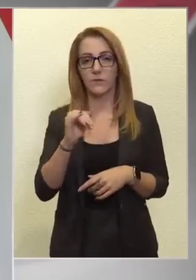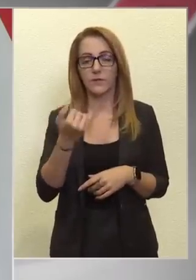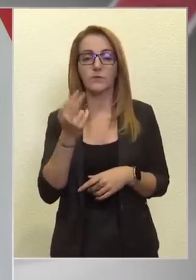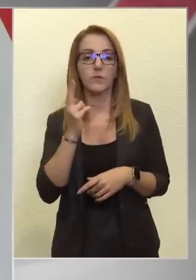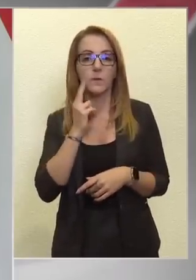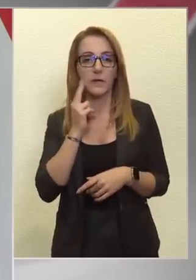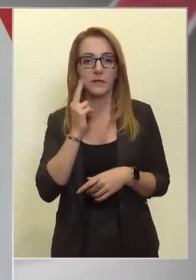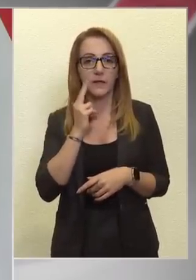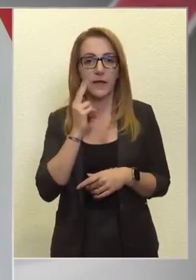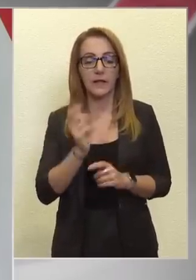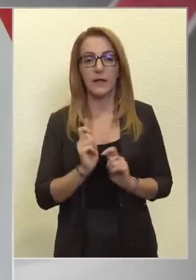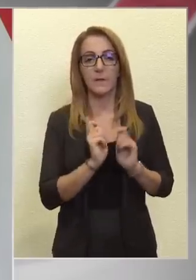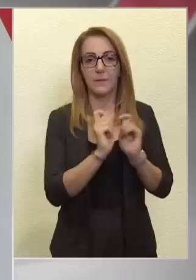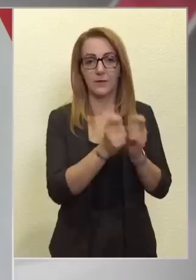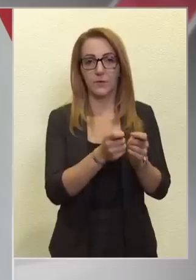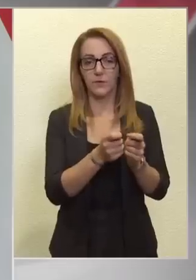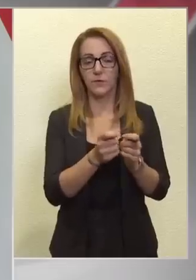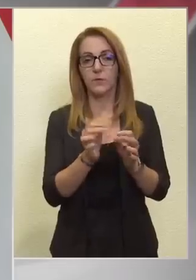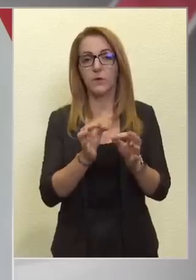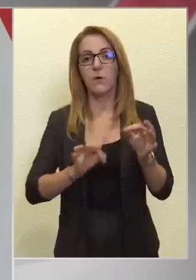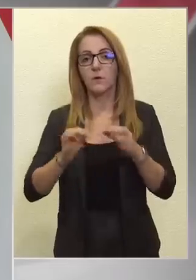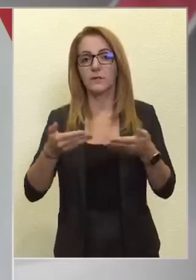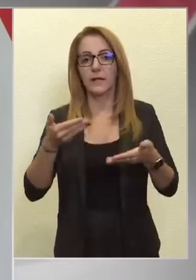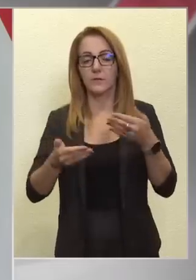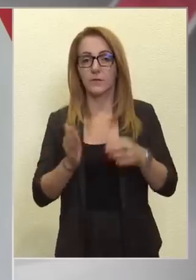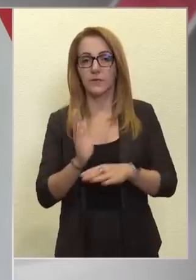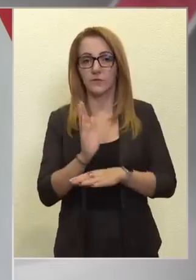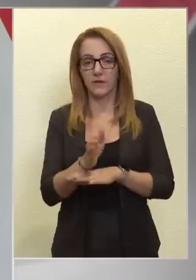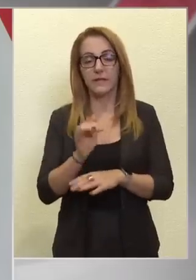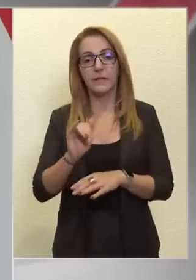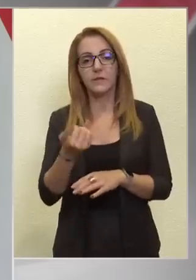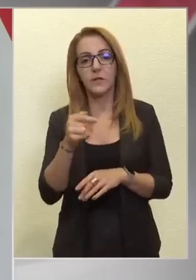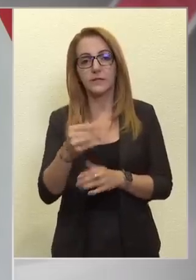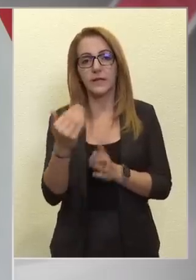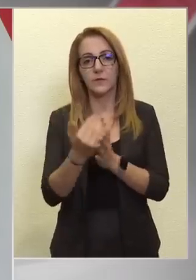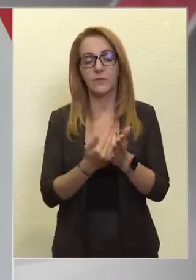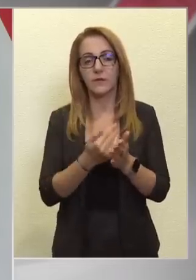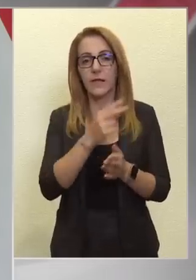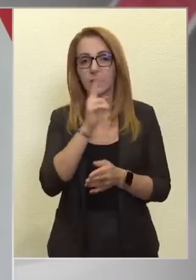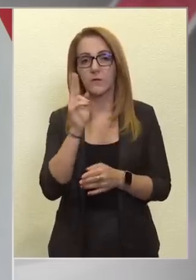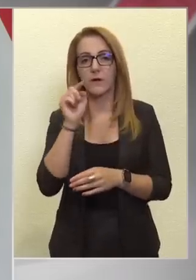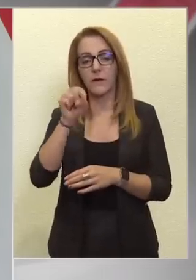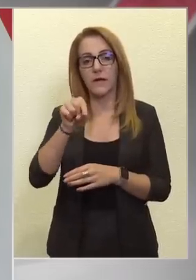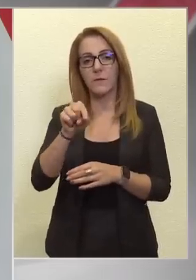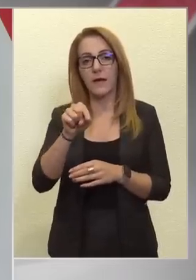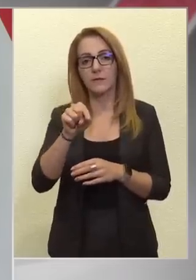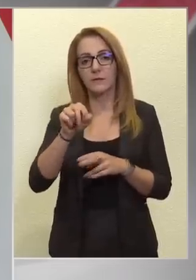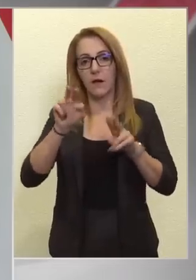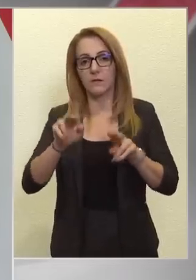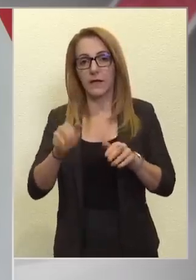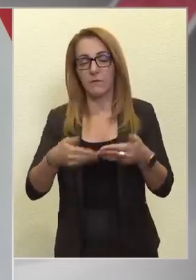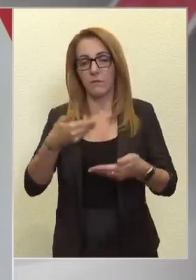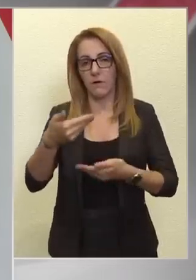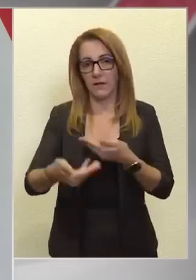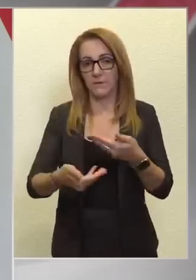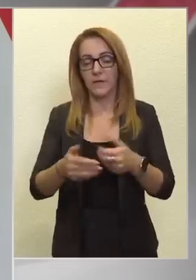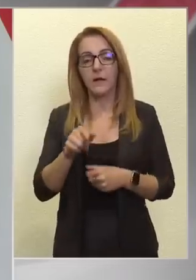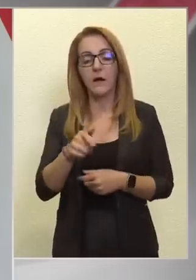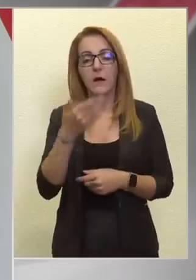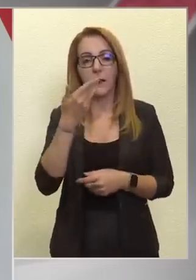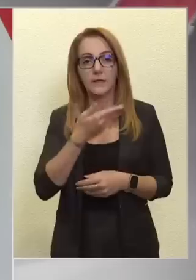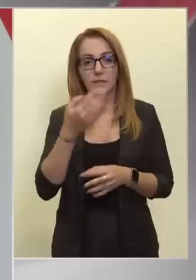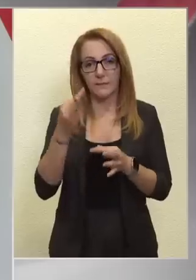pénteken benyújtjuk az országgyűlés elé. Ezek a törvények novemberben hatályba lépnek. Ha ez